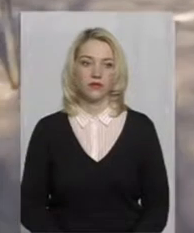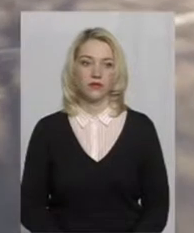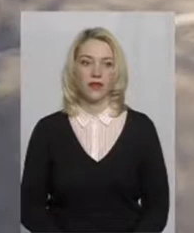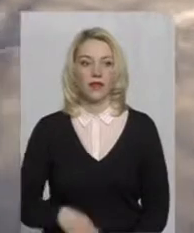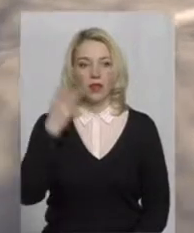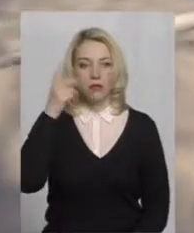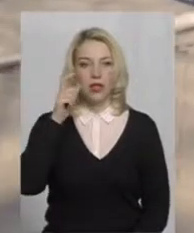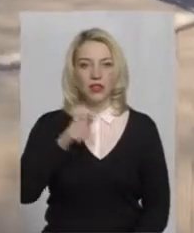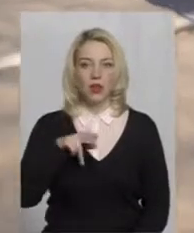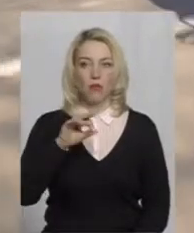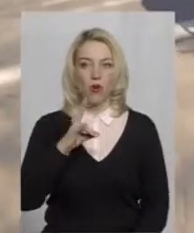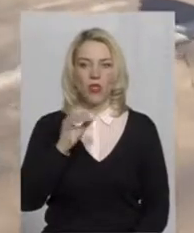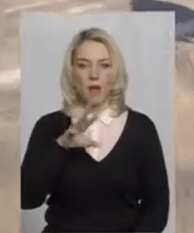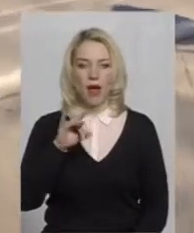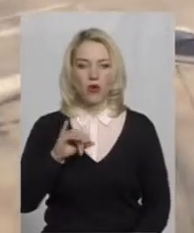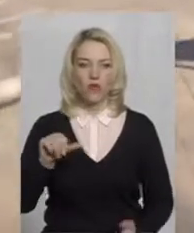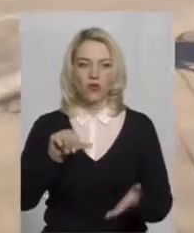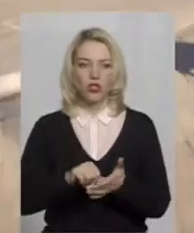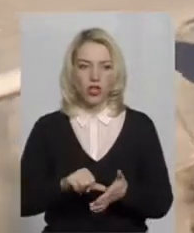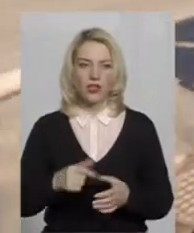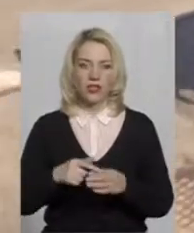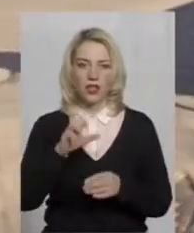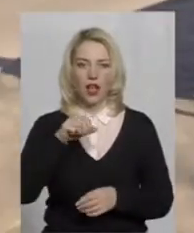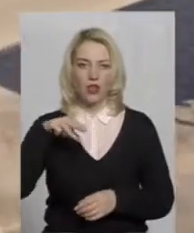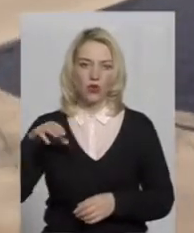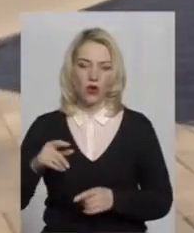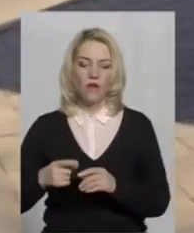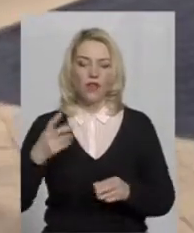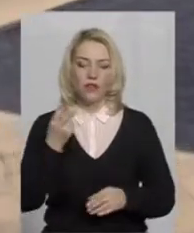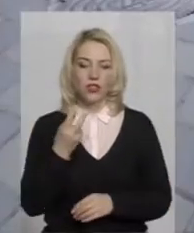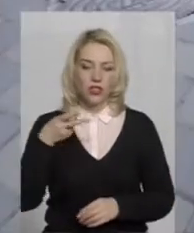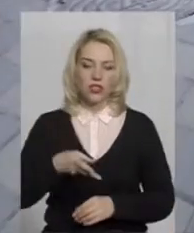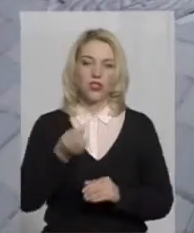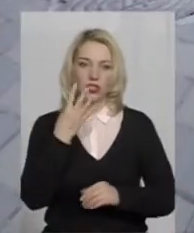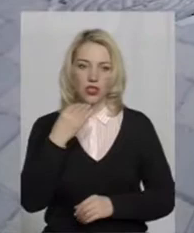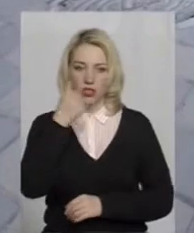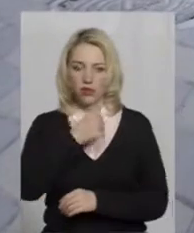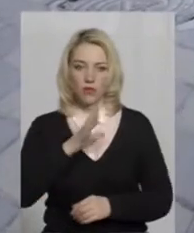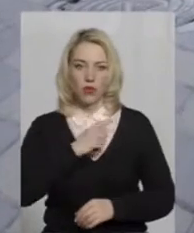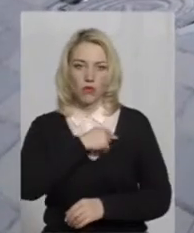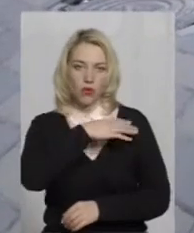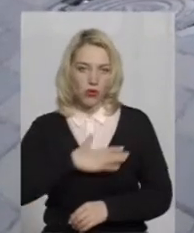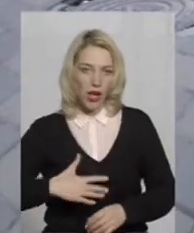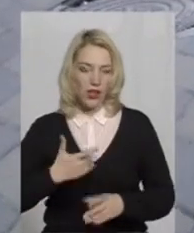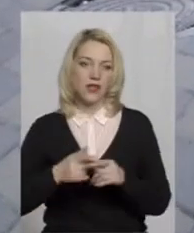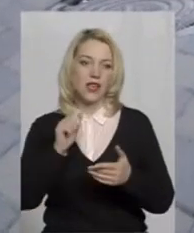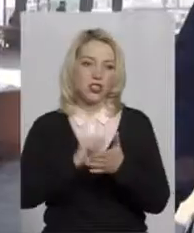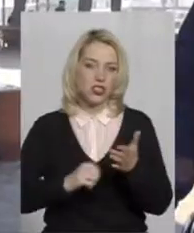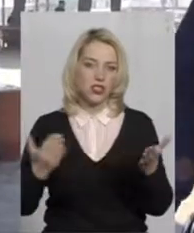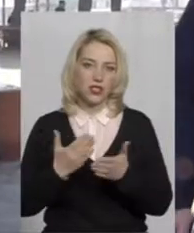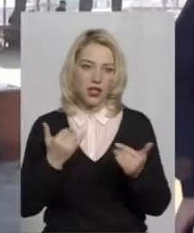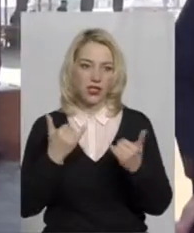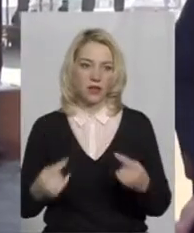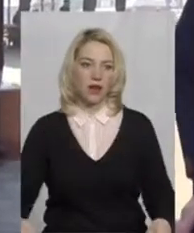Хмельничанин Олександр Пономарьов – учасник операції об'єднаних сил. У 2014 році чоловік дістав поранення, через яке тепер пересувається на